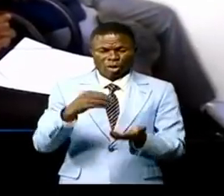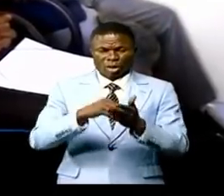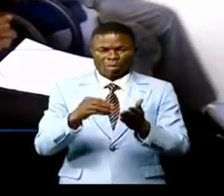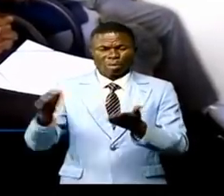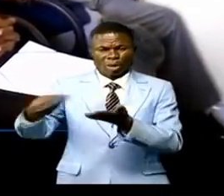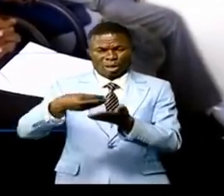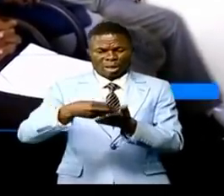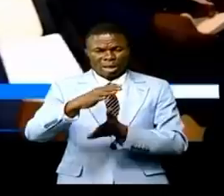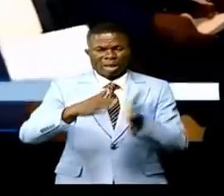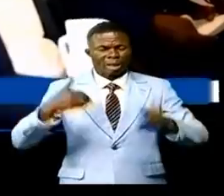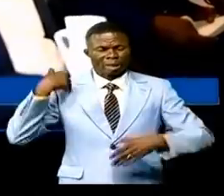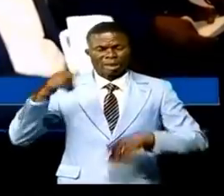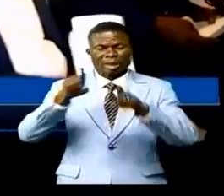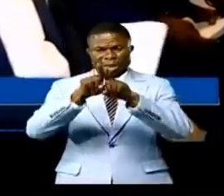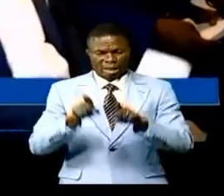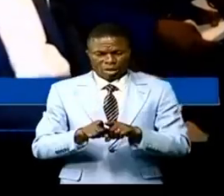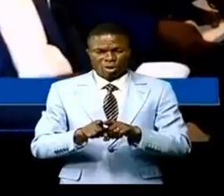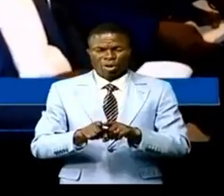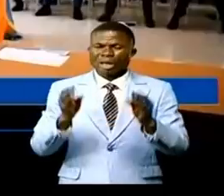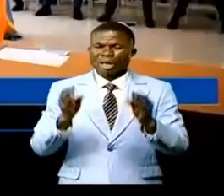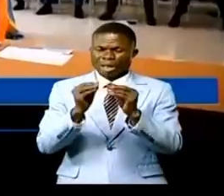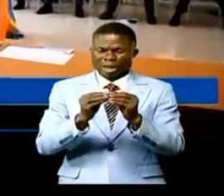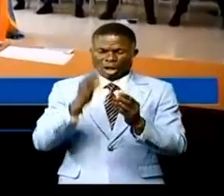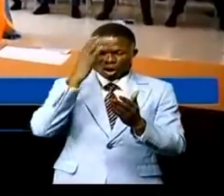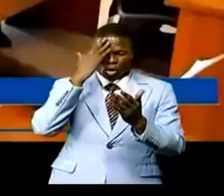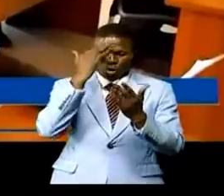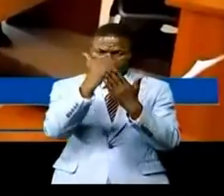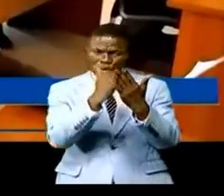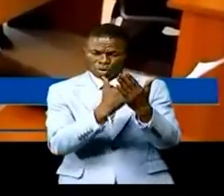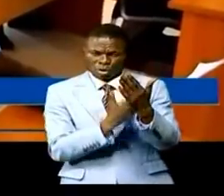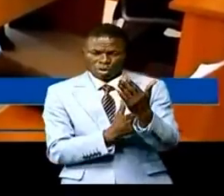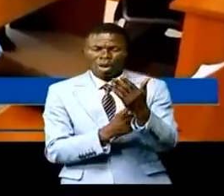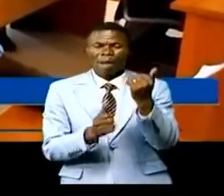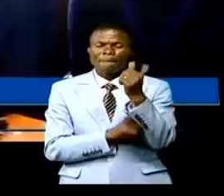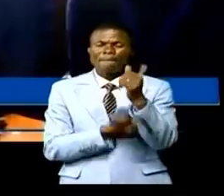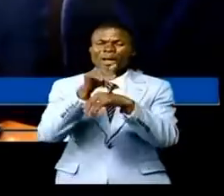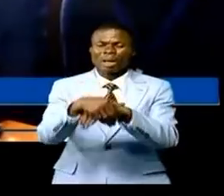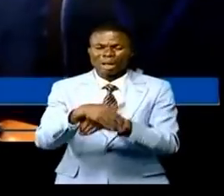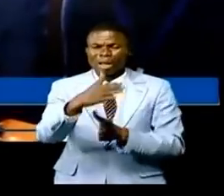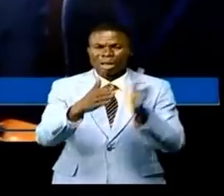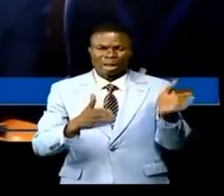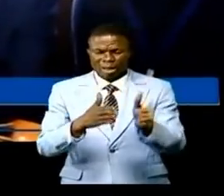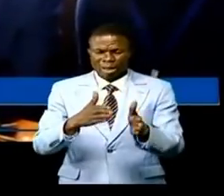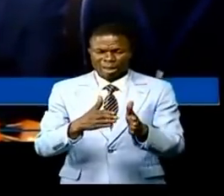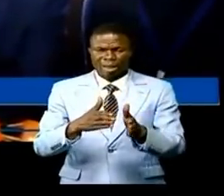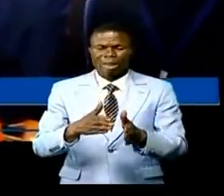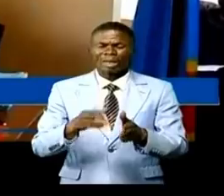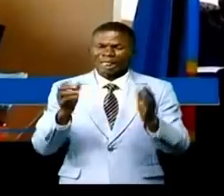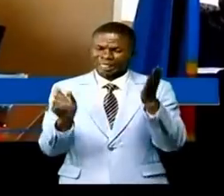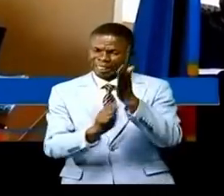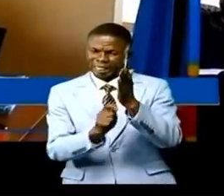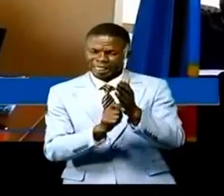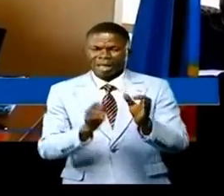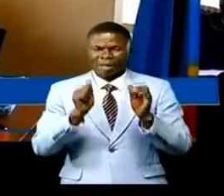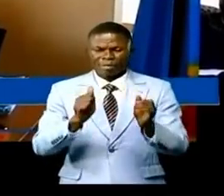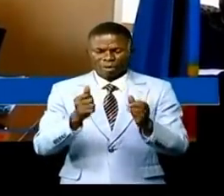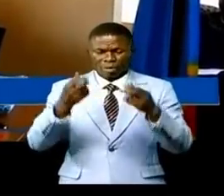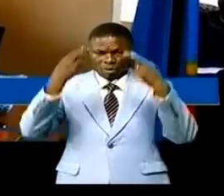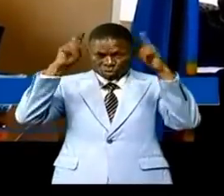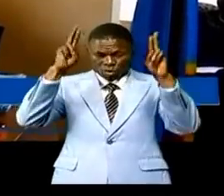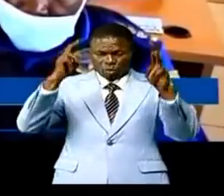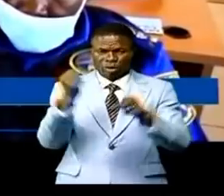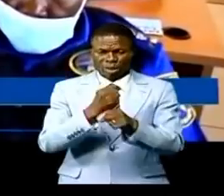des recettes mais aussi identifier les nouveaux contribuables et de mettre sur point des stratégies pour la réussite des